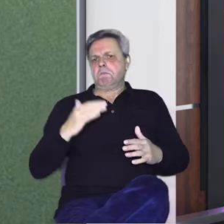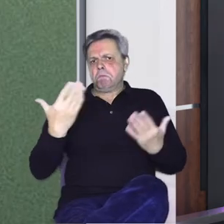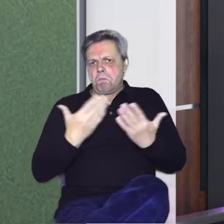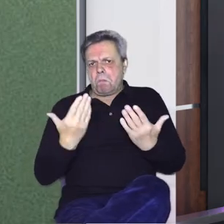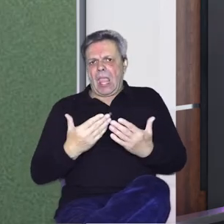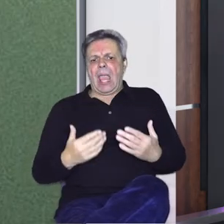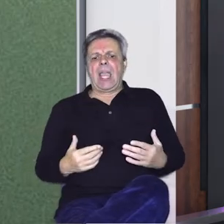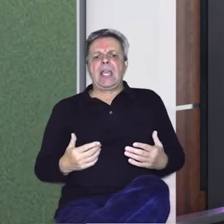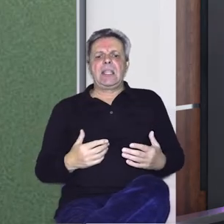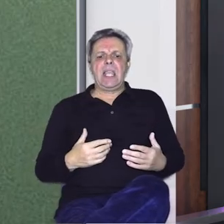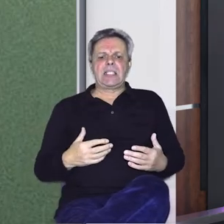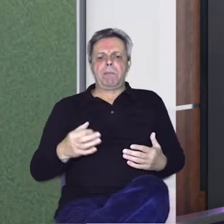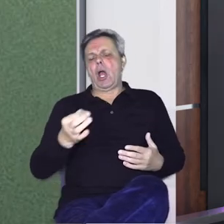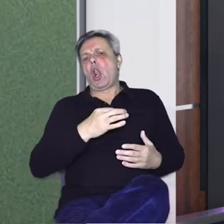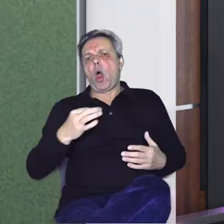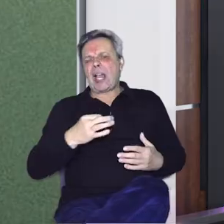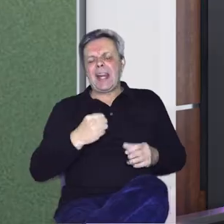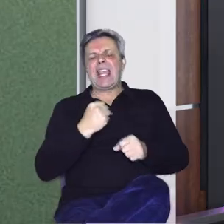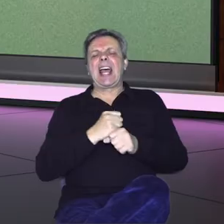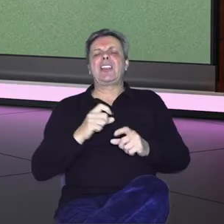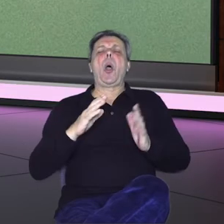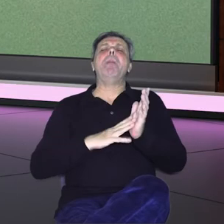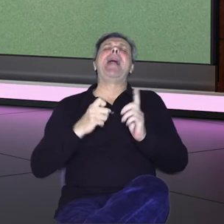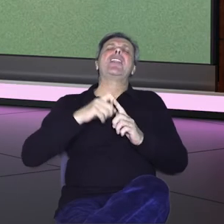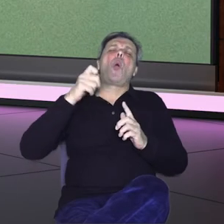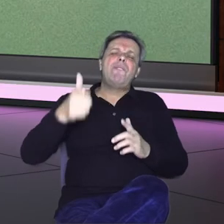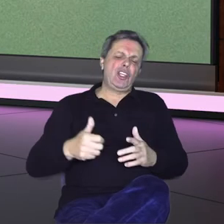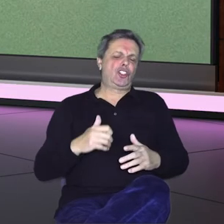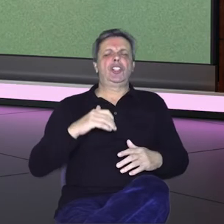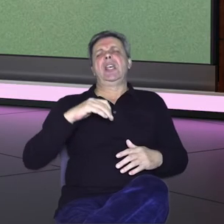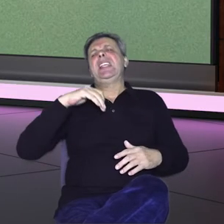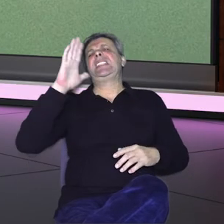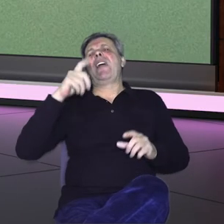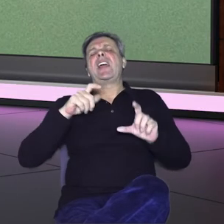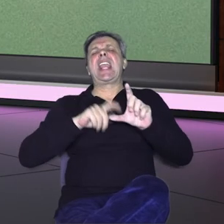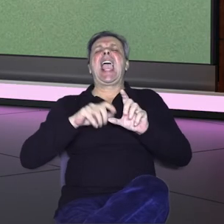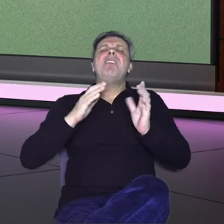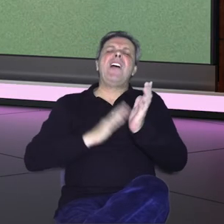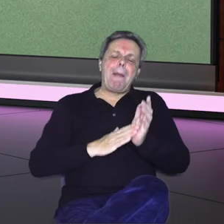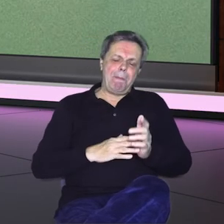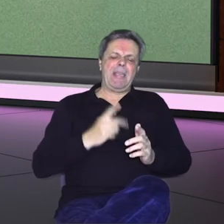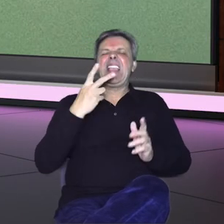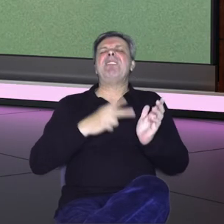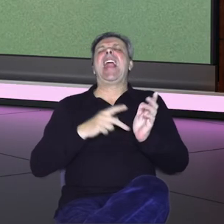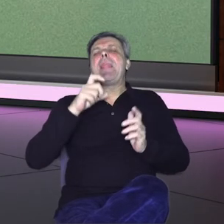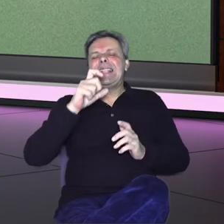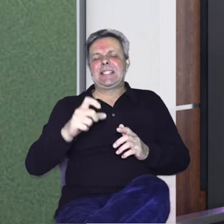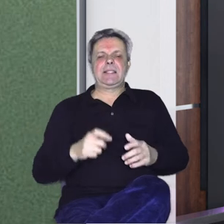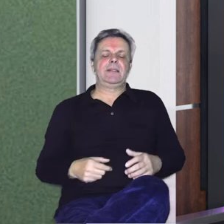toga lokalni radio Metkoviću, Radio Delta. Pa nakon toga Sjeverni FM u Ivancu u Varaždinskoj Županiji.